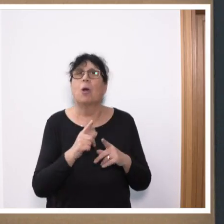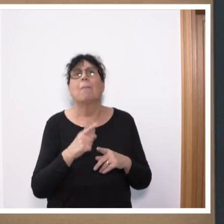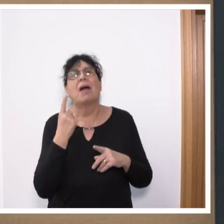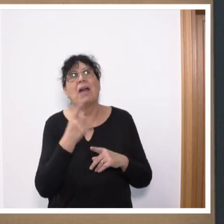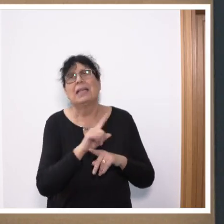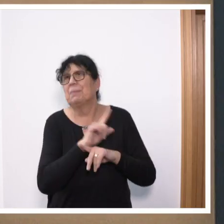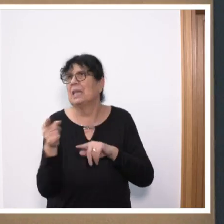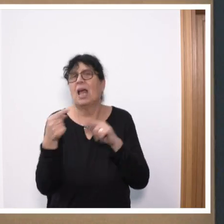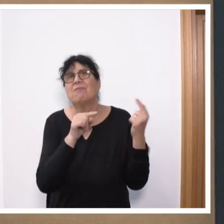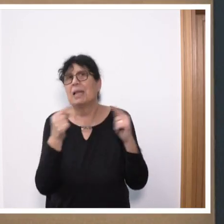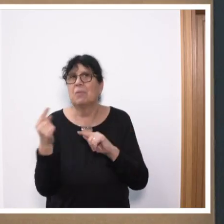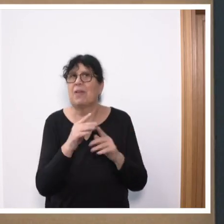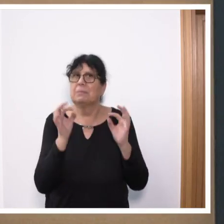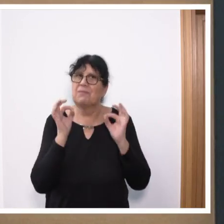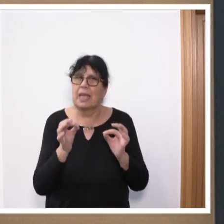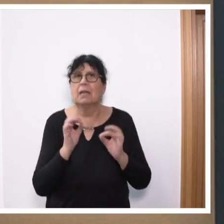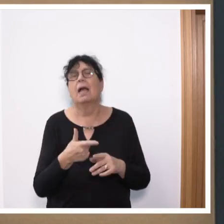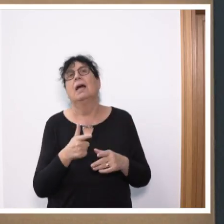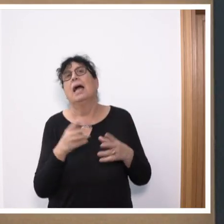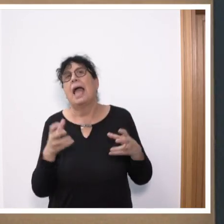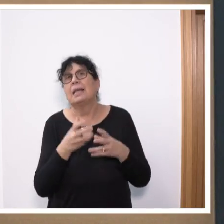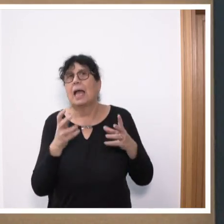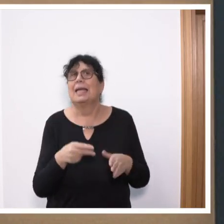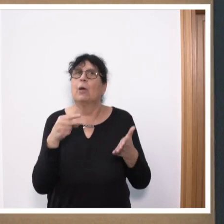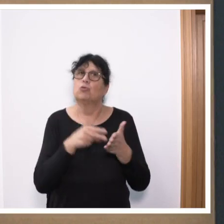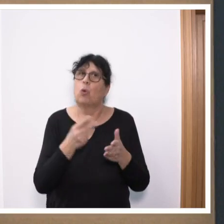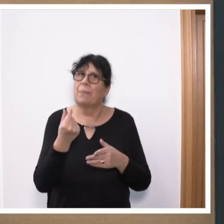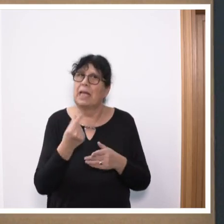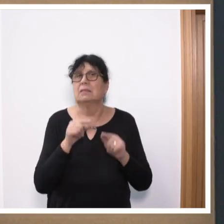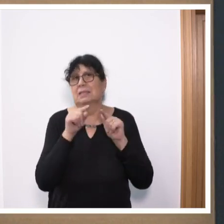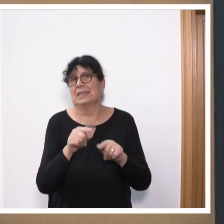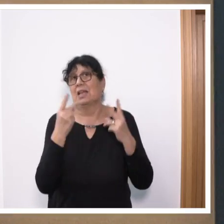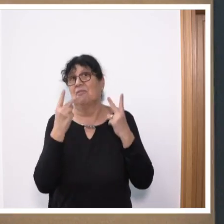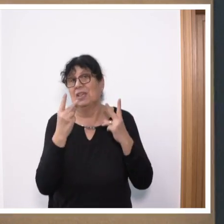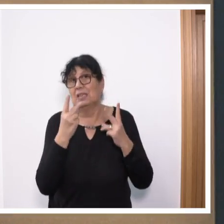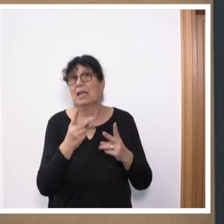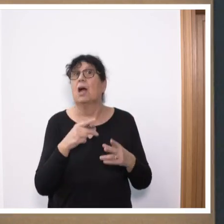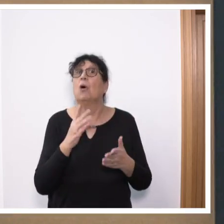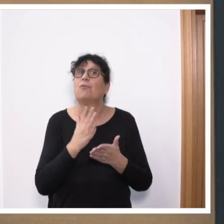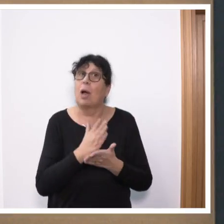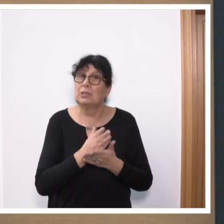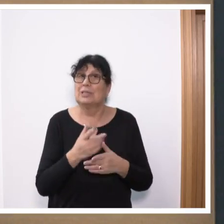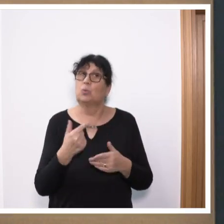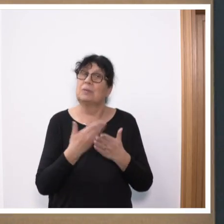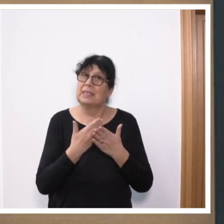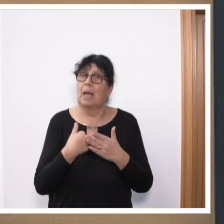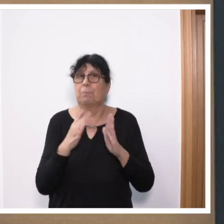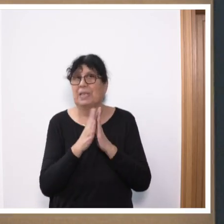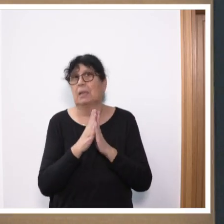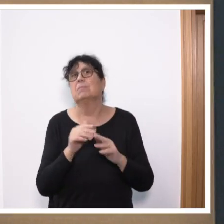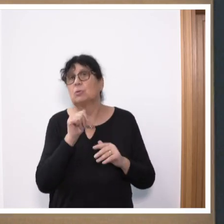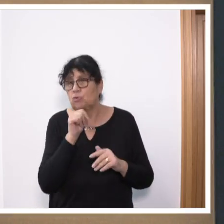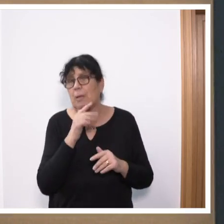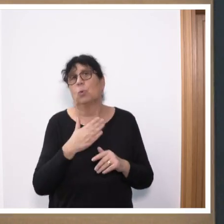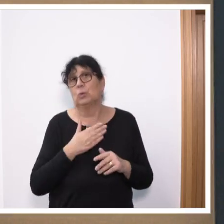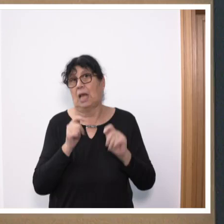mehr wettbewerbsfähig bei den Energie- und bei den Strompreisen. Das ist die entscheidende Voraussetzung. Und deswegen bitten wir um Zustimmung zu unserem Antrag. Und wir bitten